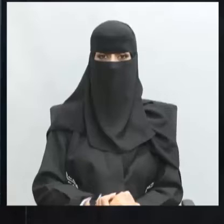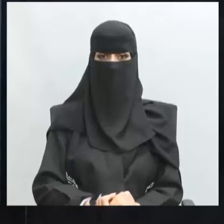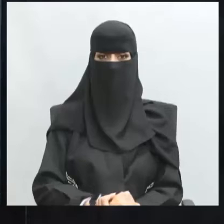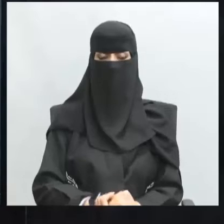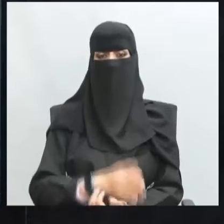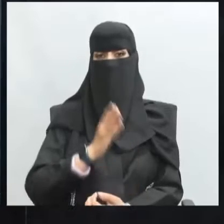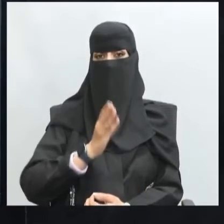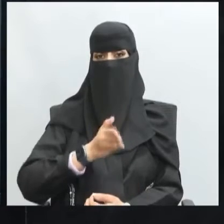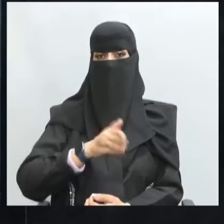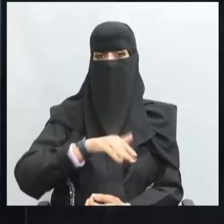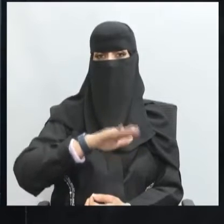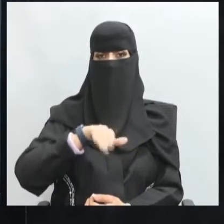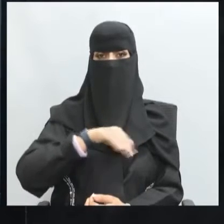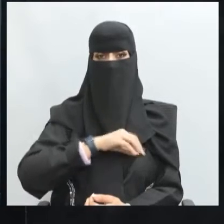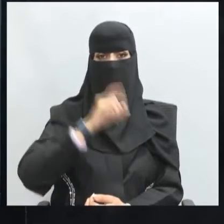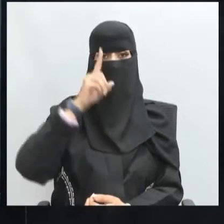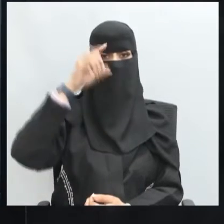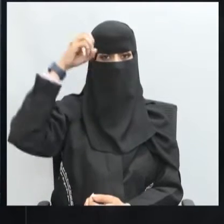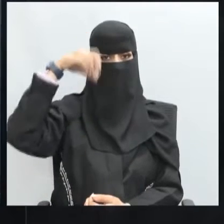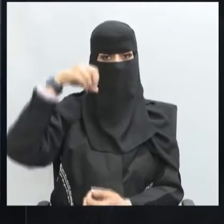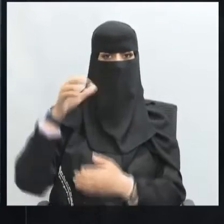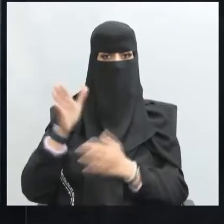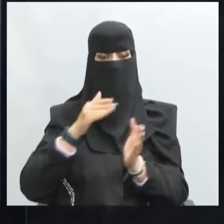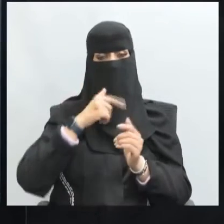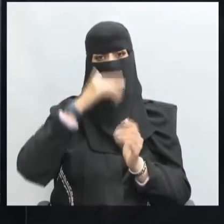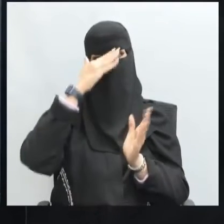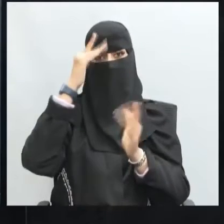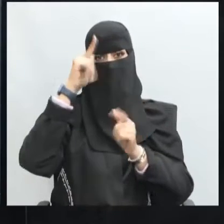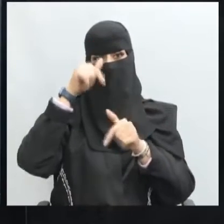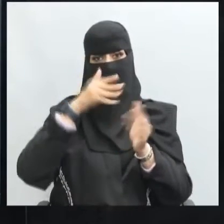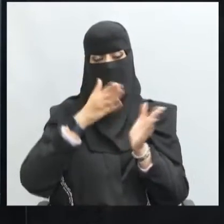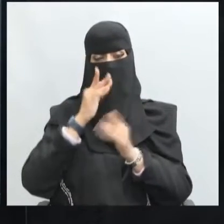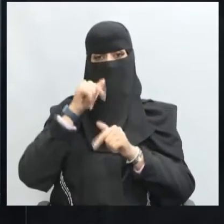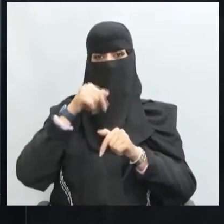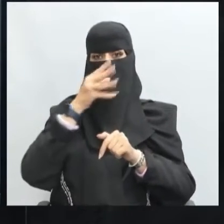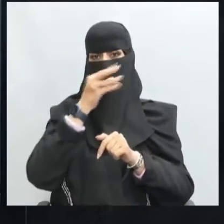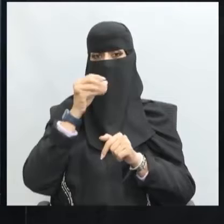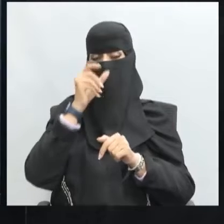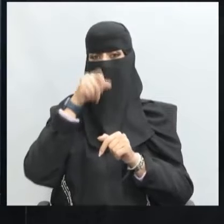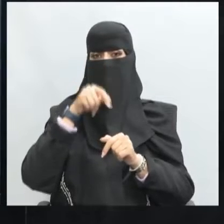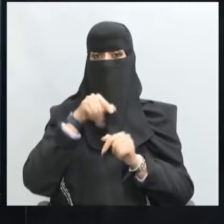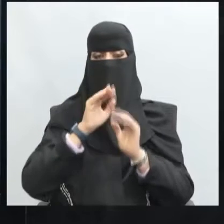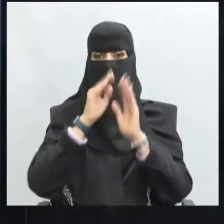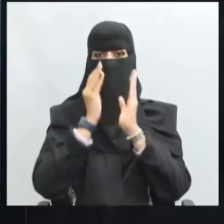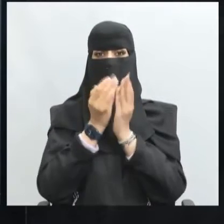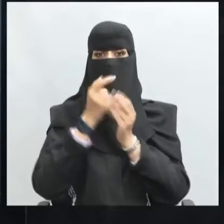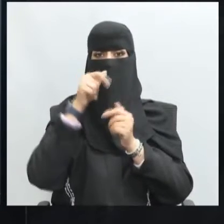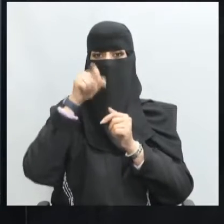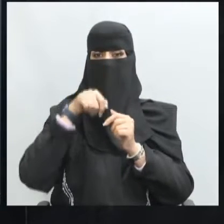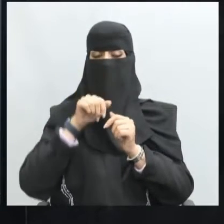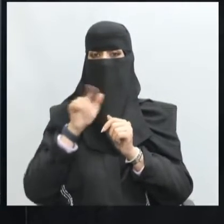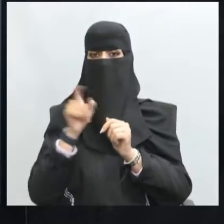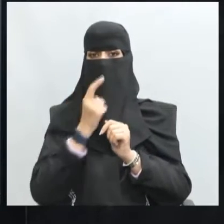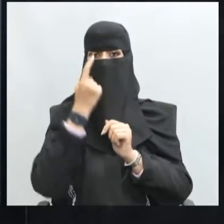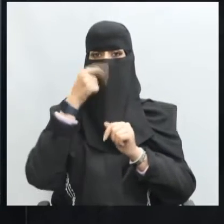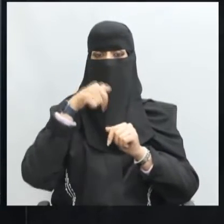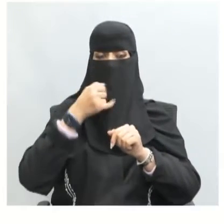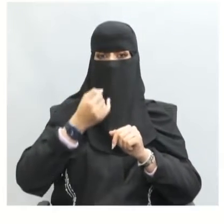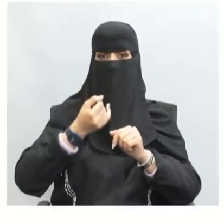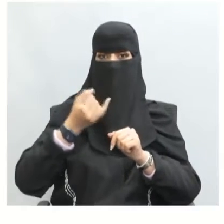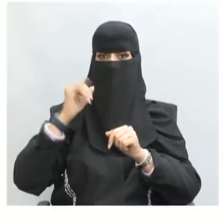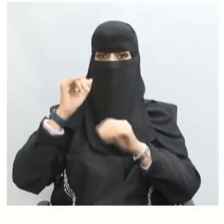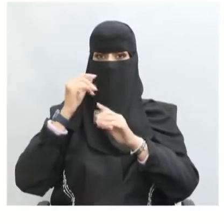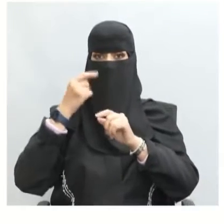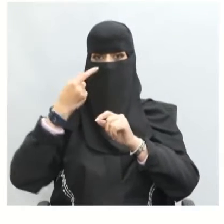السلام عليكم ورحمة الله وبركاته أهلاً ومرحباً بكم أبنائي وبناتي طلاب وطالبات الصف أول متوسط